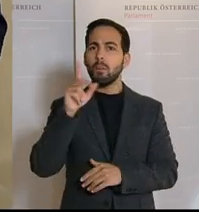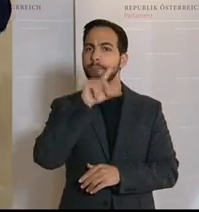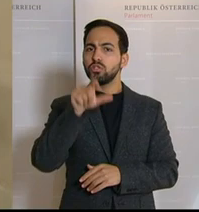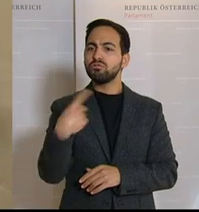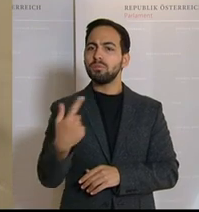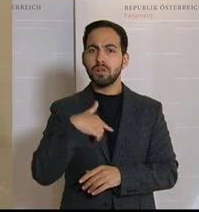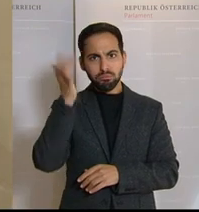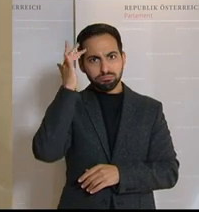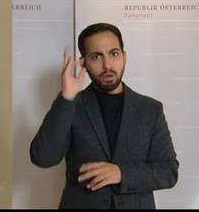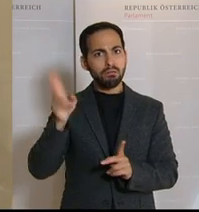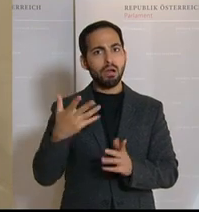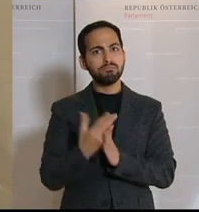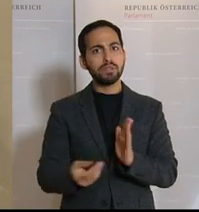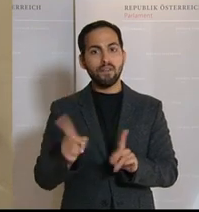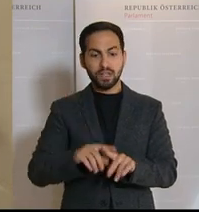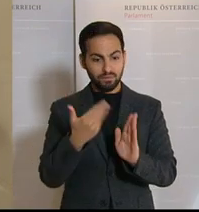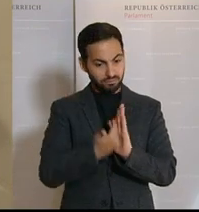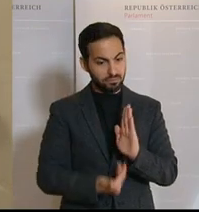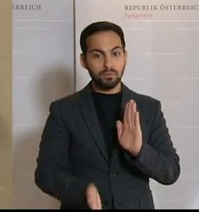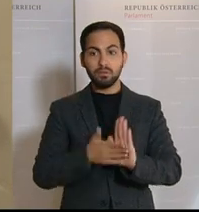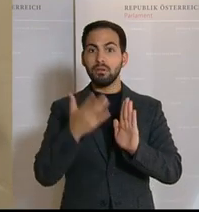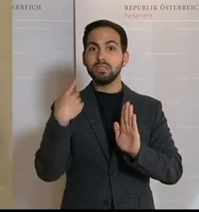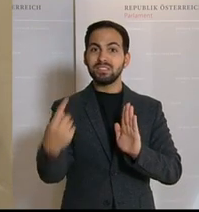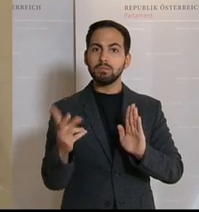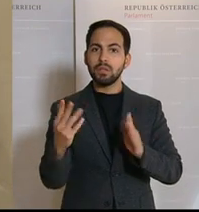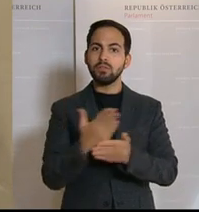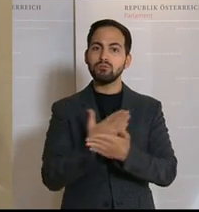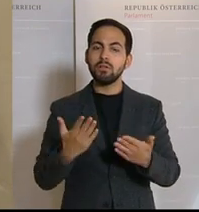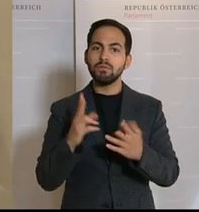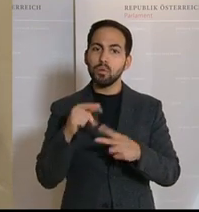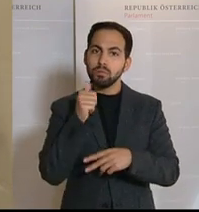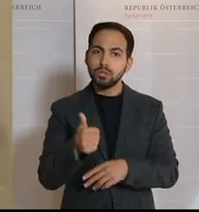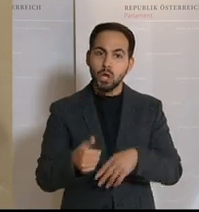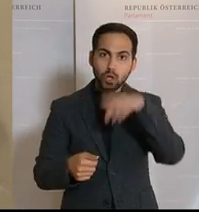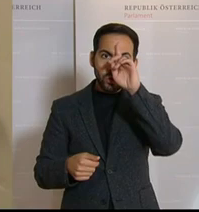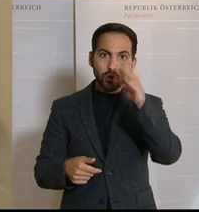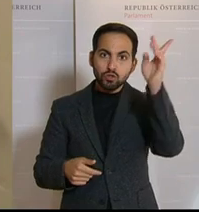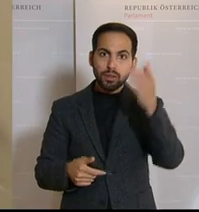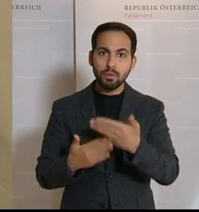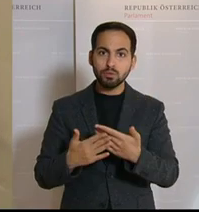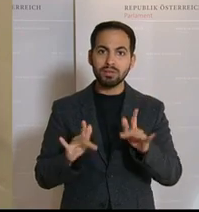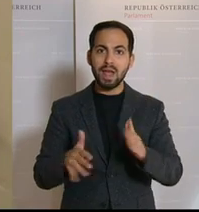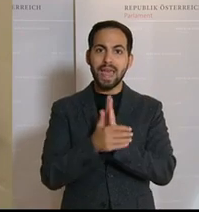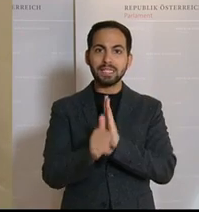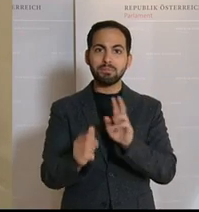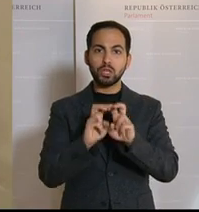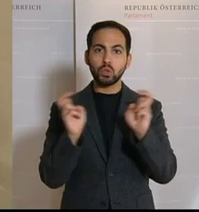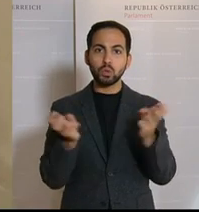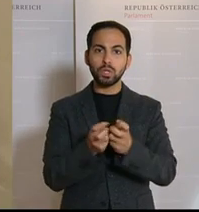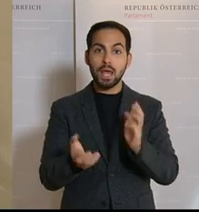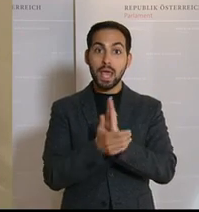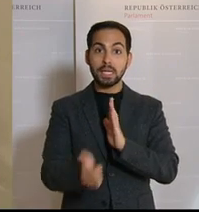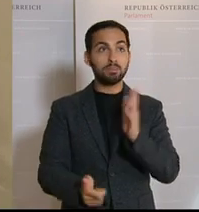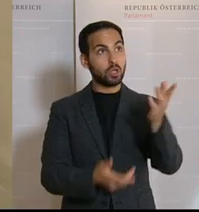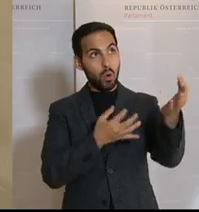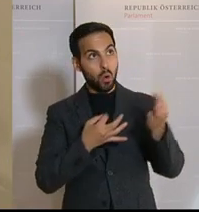wissen, wenn man ihnen die Fakten auf den Tisch legt? Ist es möglich, dass man so wie in Deutschland sagt, es gibt Expertenrunden, wo man die Expertinnen